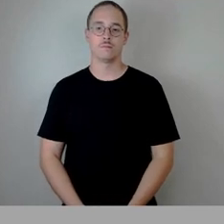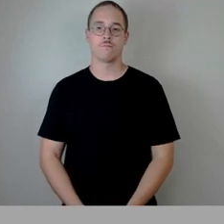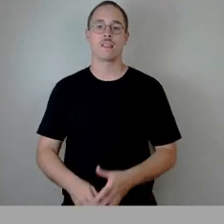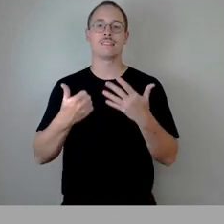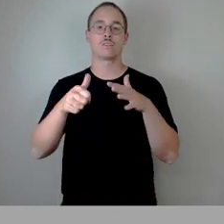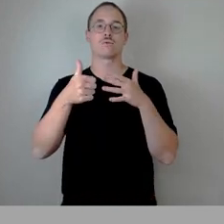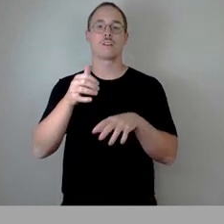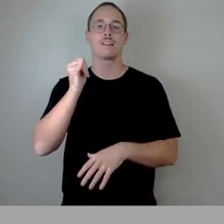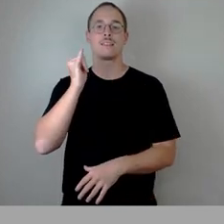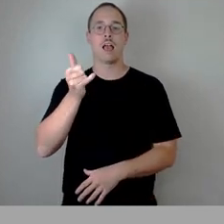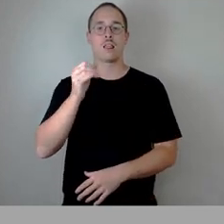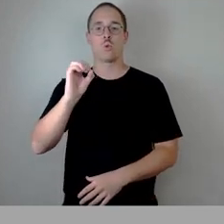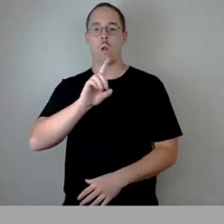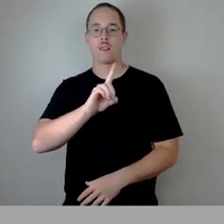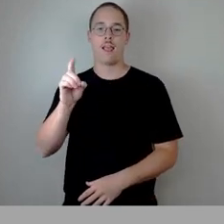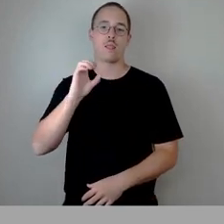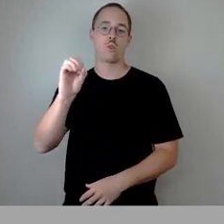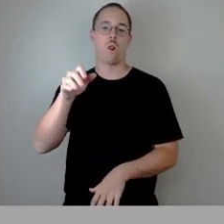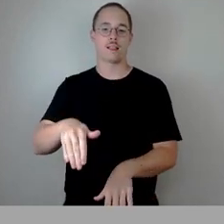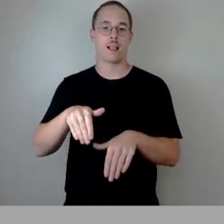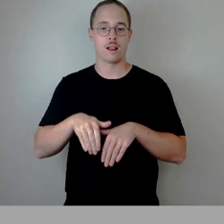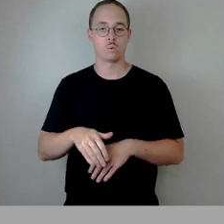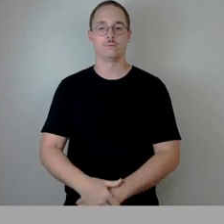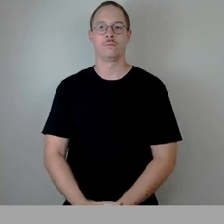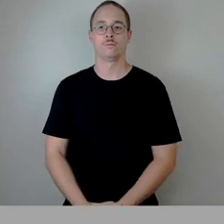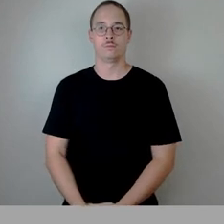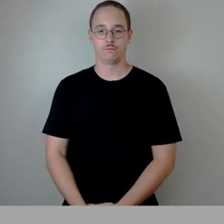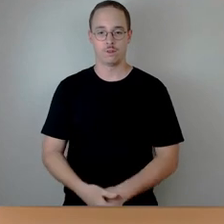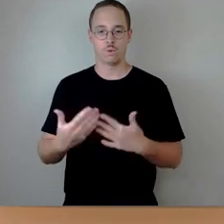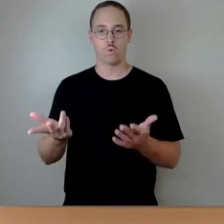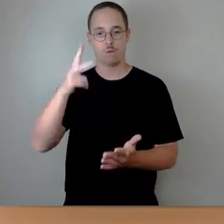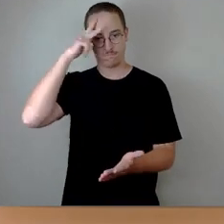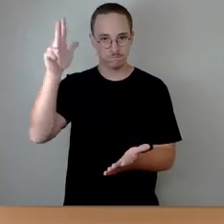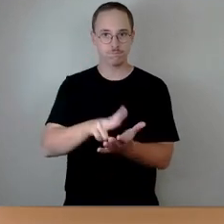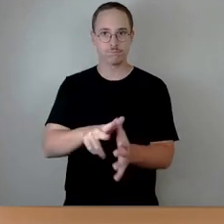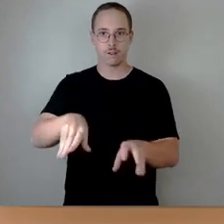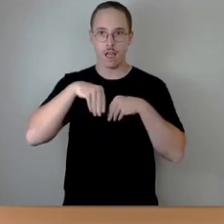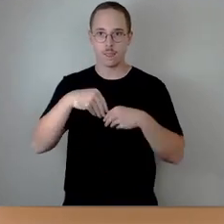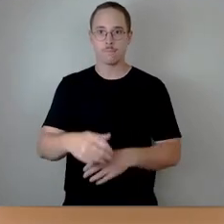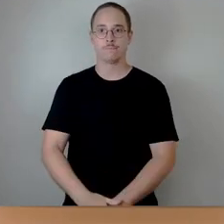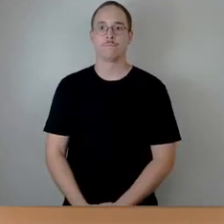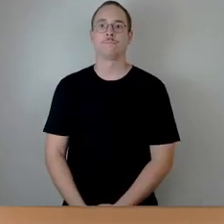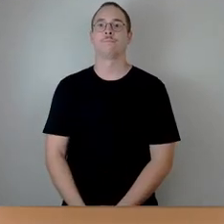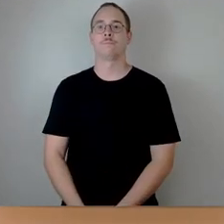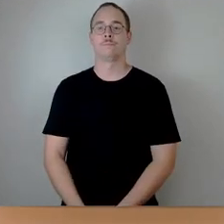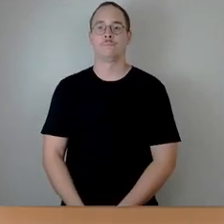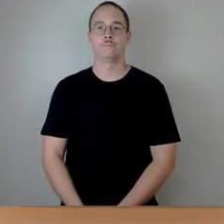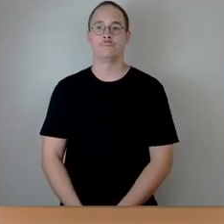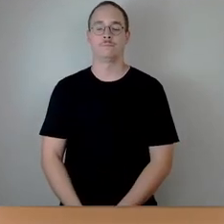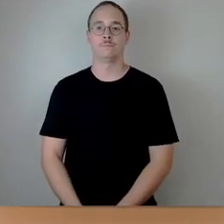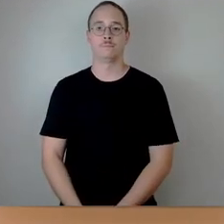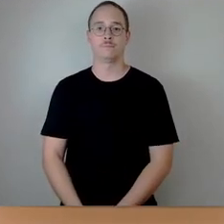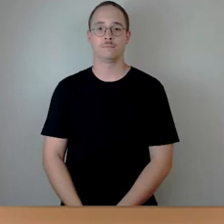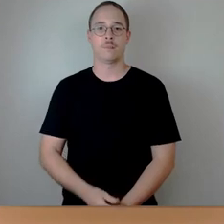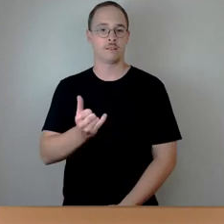66 Ja, keine Nein, keine Enthaltung, damit so angenommen. Dann kommen wir noch zu den zwei Vorlagen, wo jetzt keine